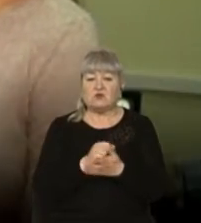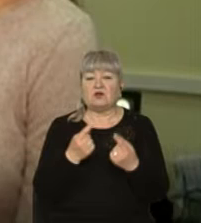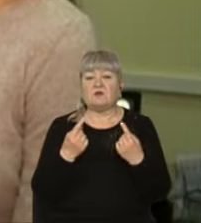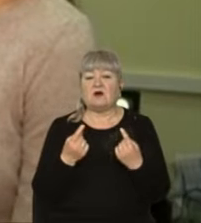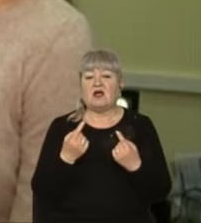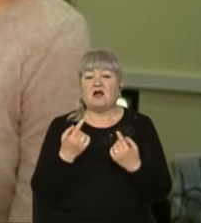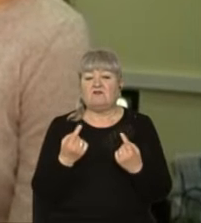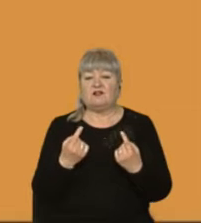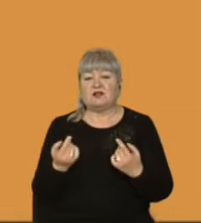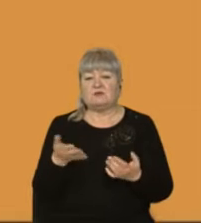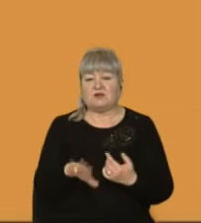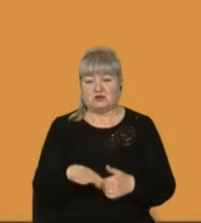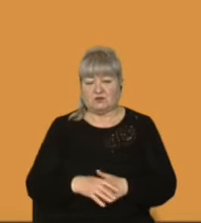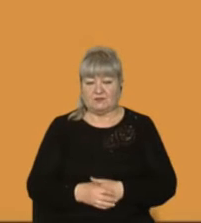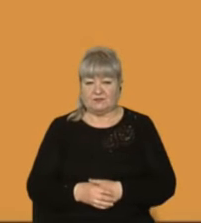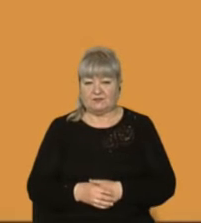Львова, але й для всієї України.